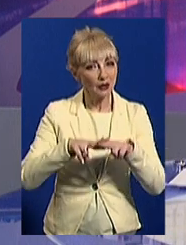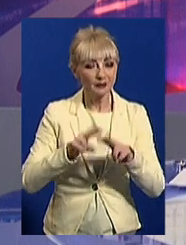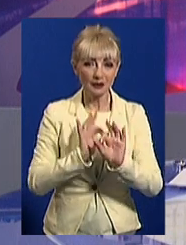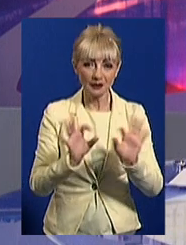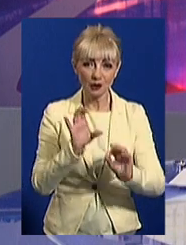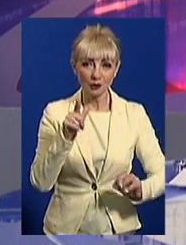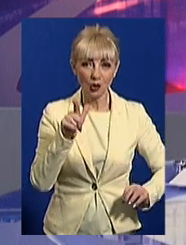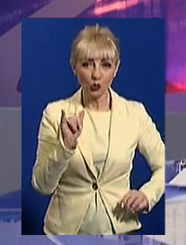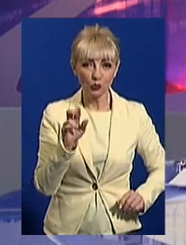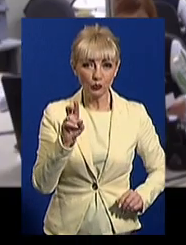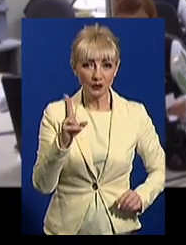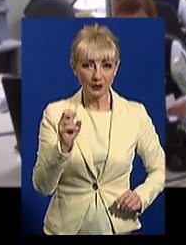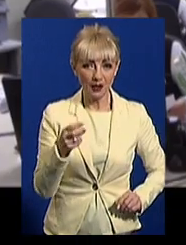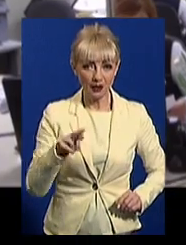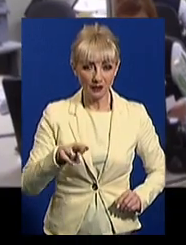сюжеті Юлії Губської.